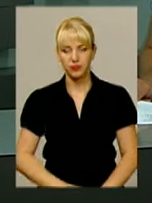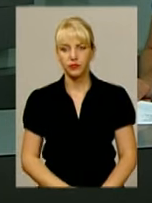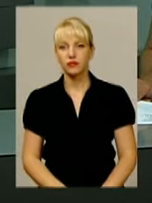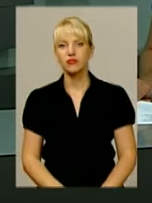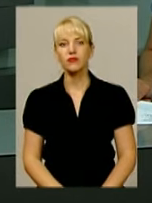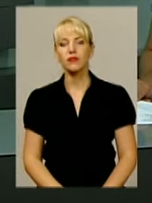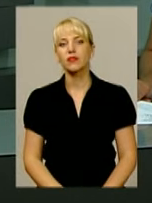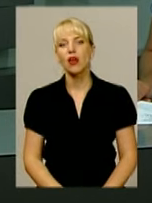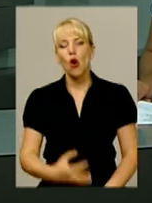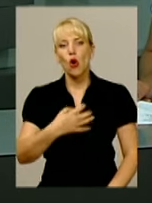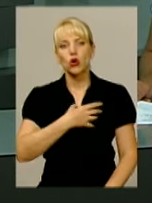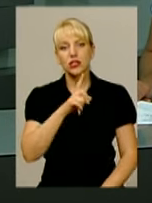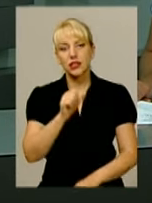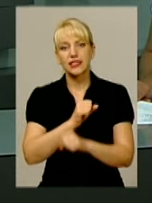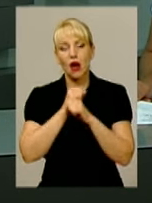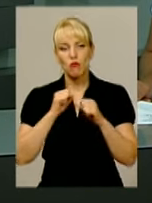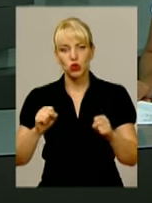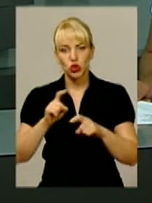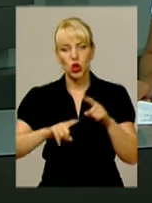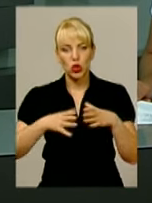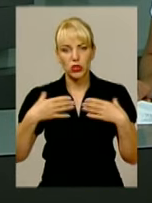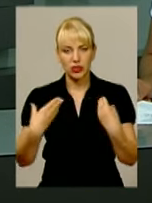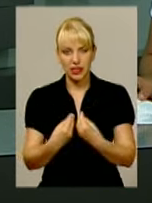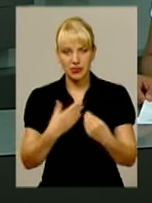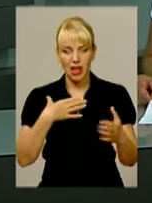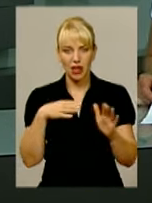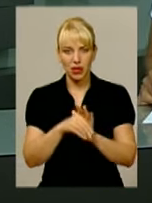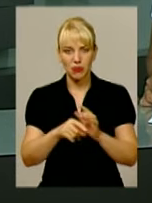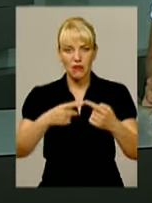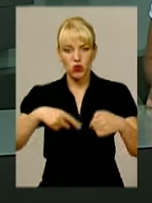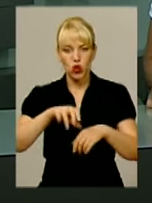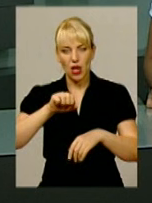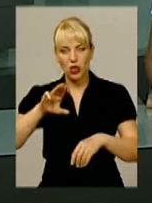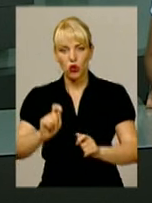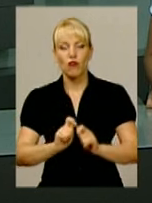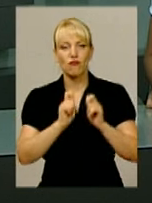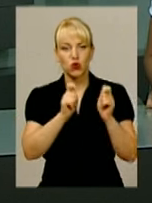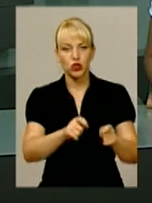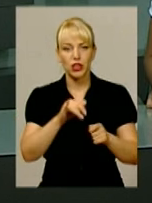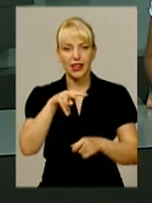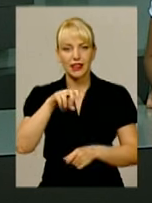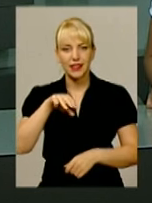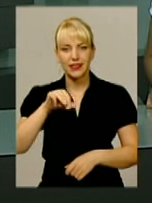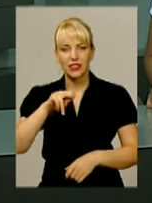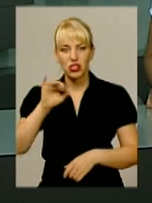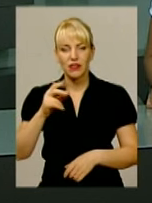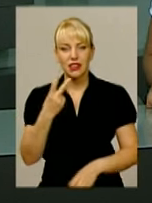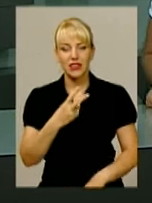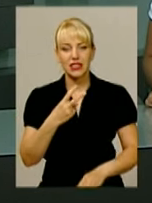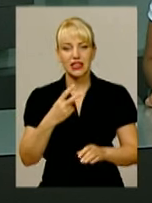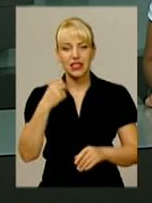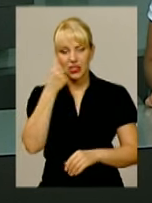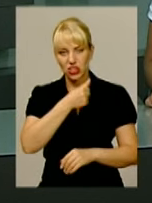Ордени за мужність родинам загиблих в зоні АТО героїв вручили в Литичеві. 22-річний Денис